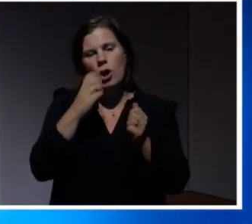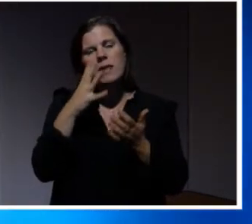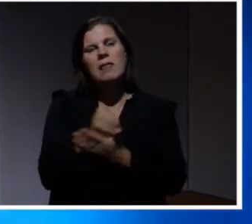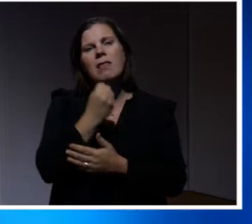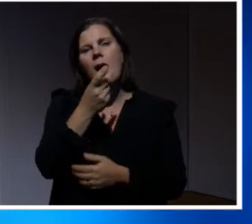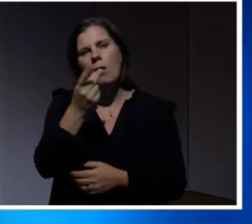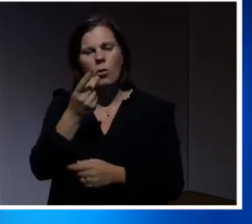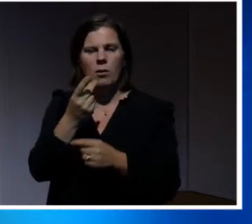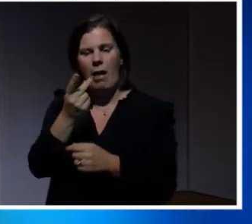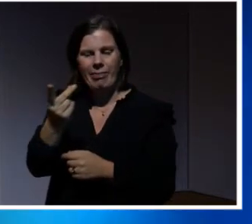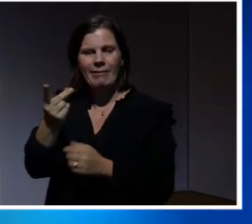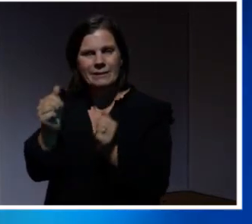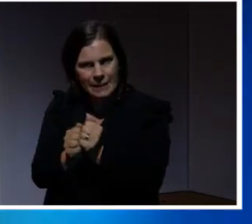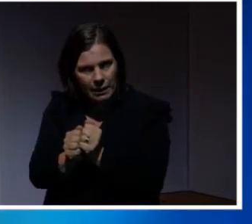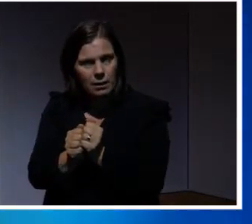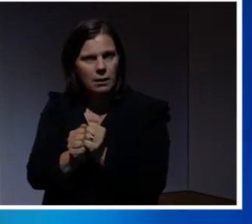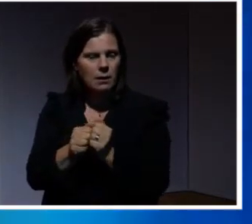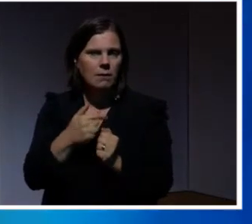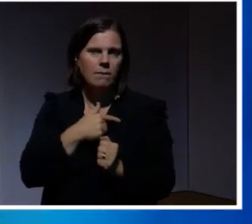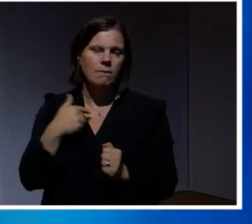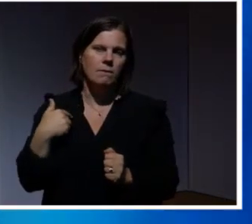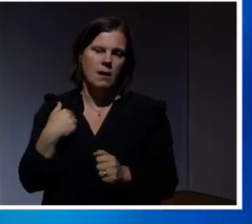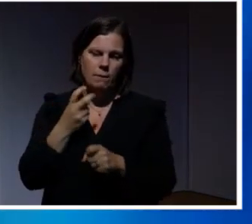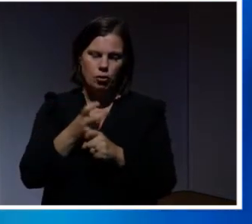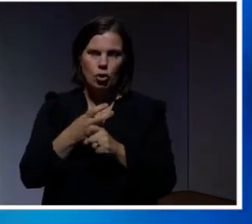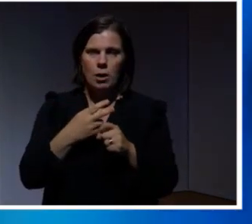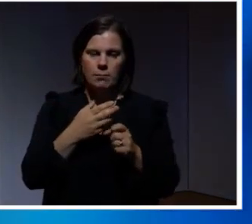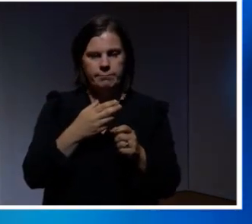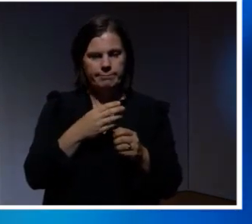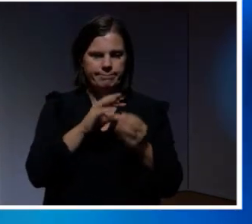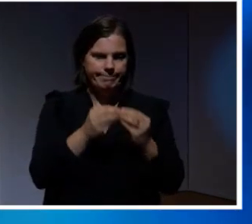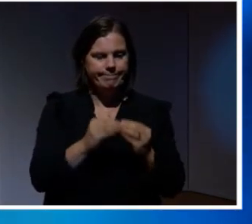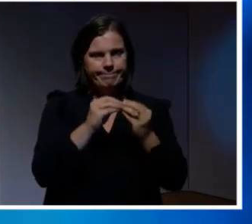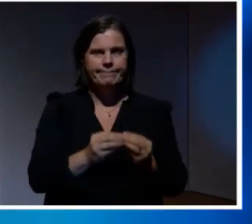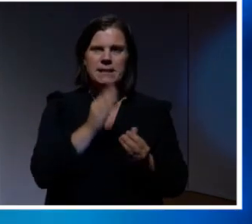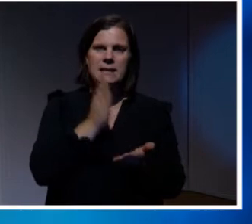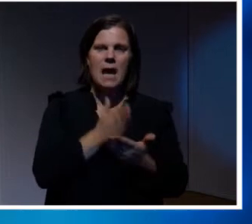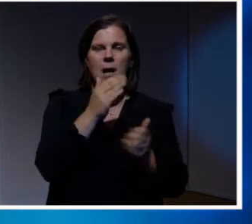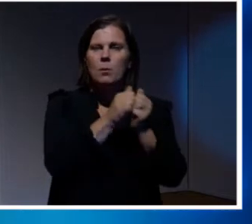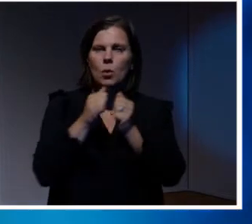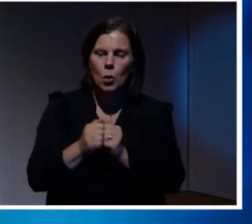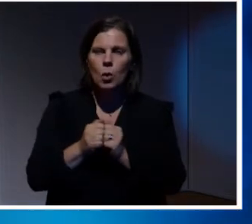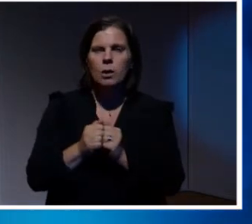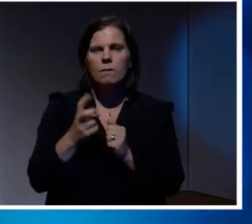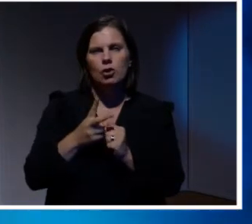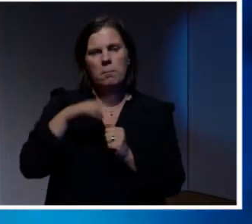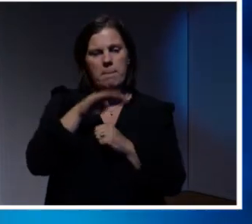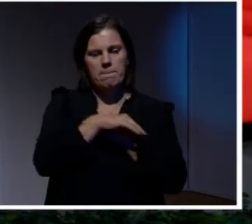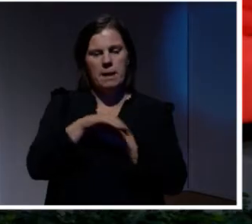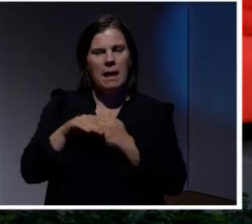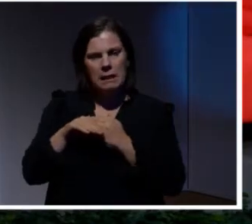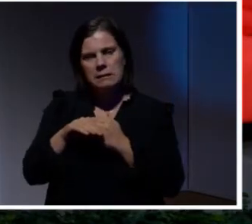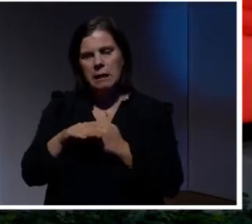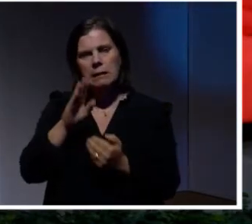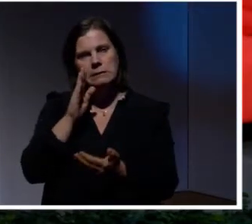andra sätt. Det vill säga göra säkrare produkter. Ha mer begränsade behörigheter för både